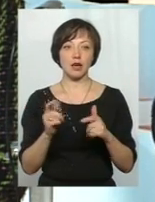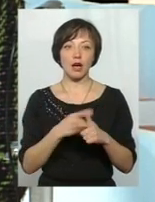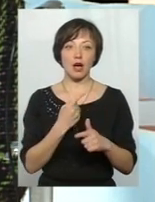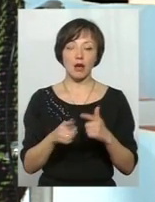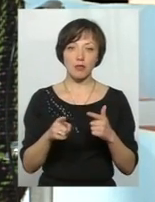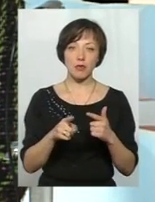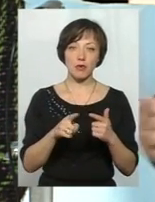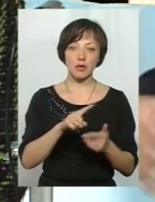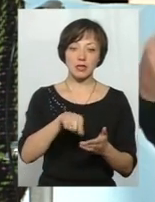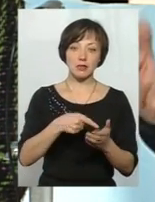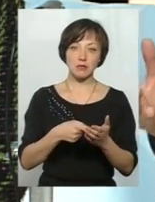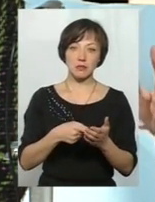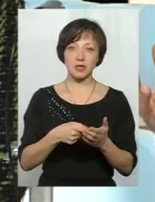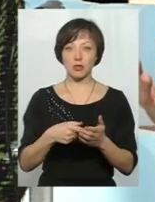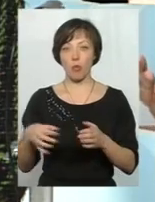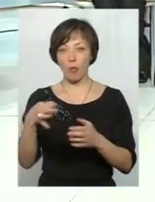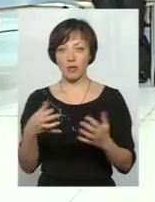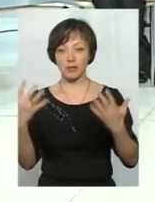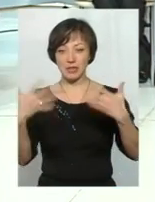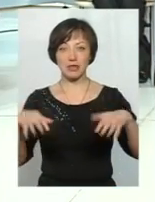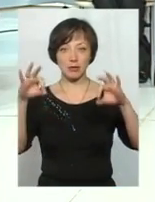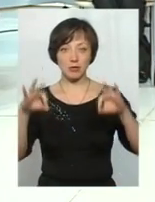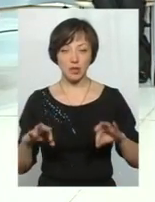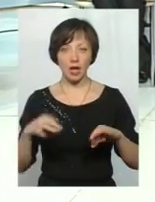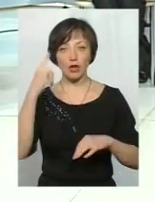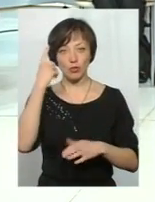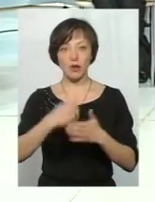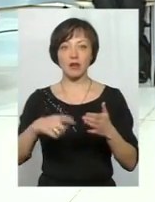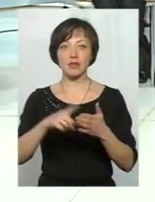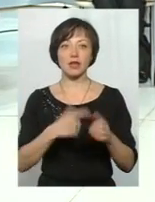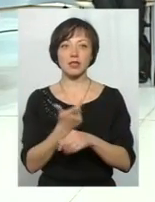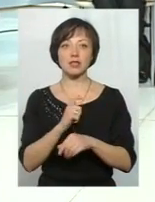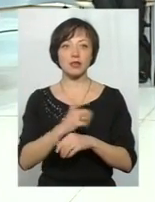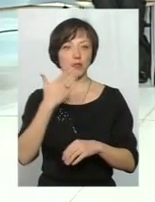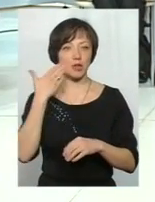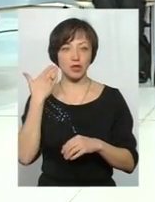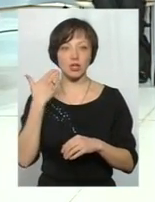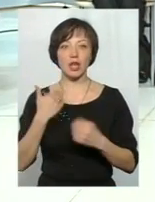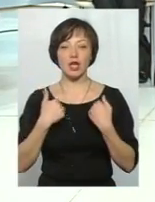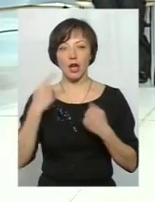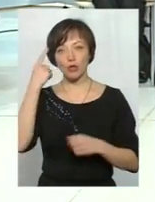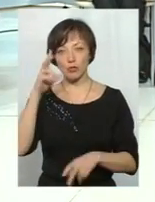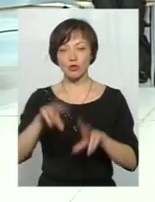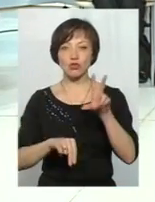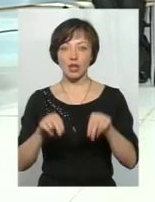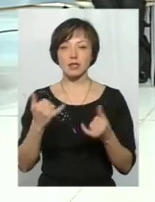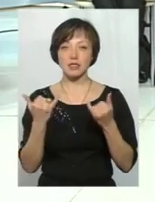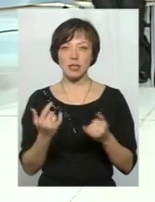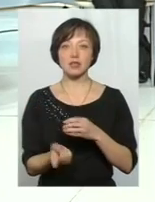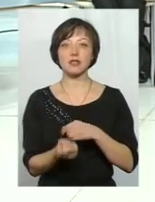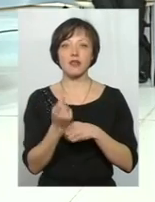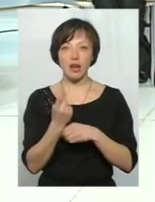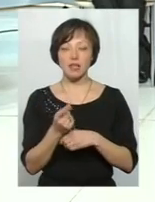з містом 50 на 50, і все-таки, я думаю, ліквідувати саме легше. От, я думаю, що шанс зараз от він з